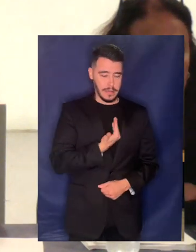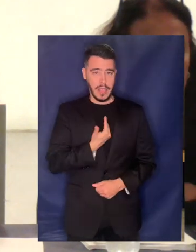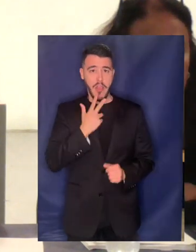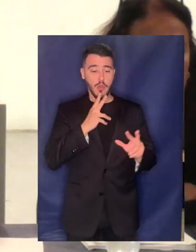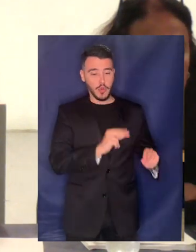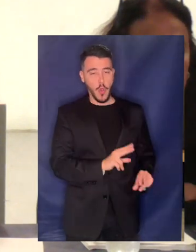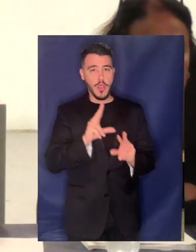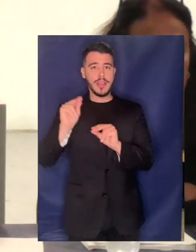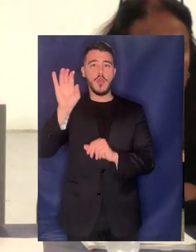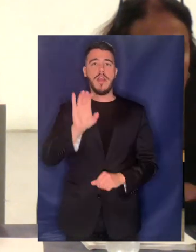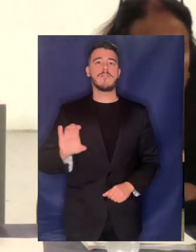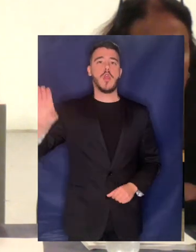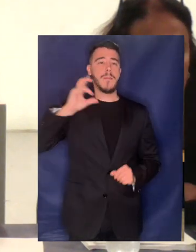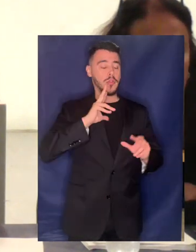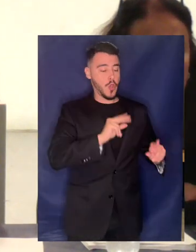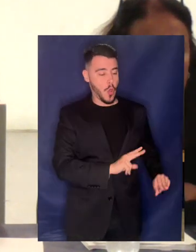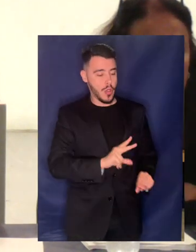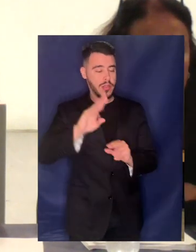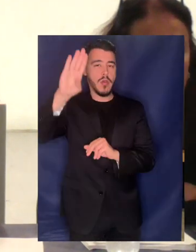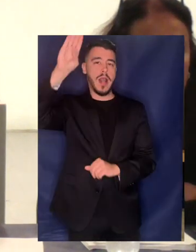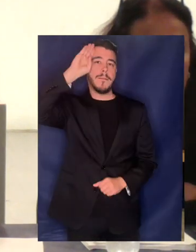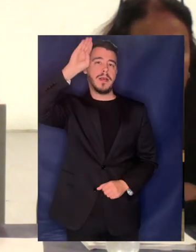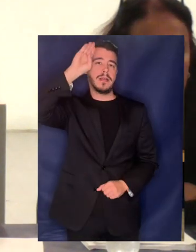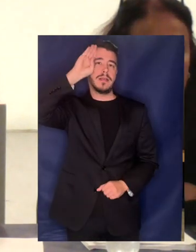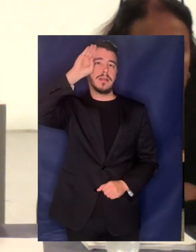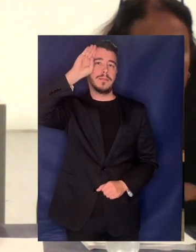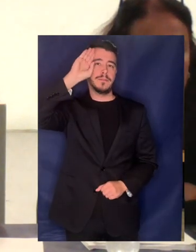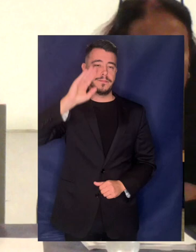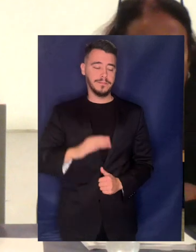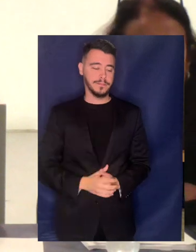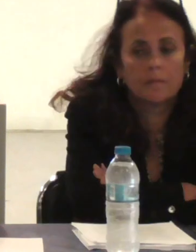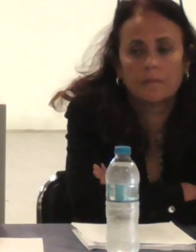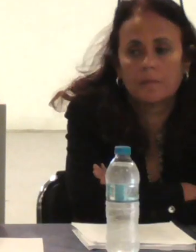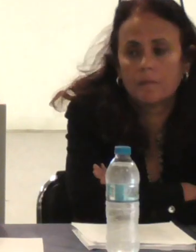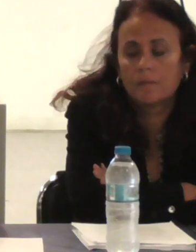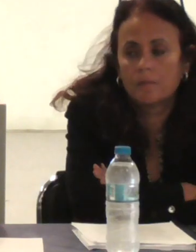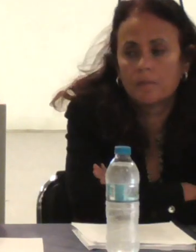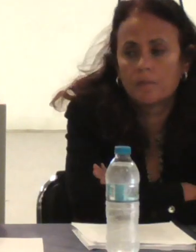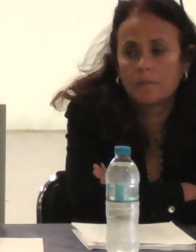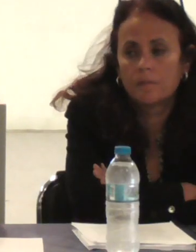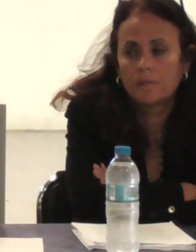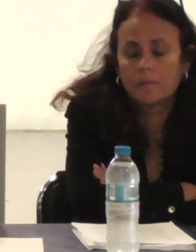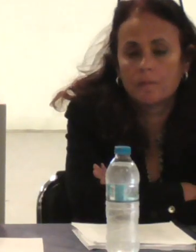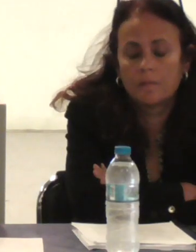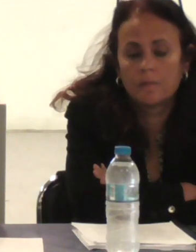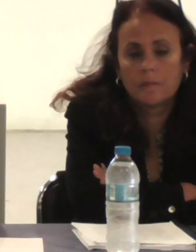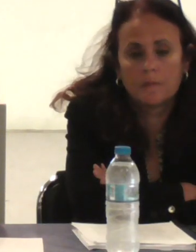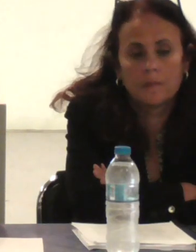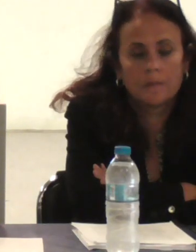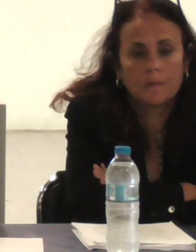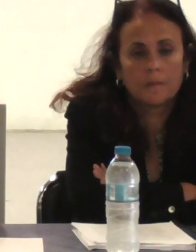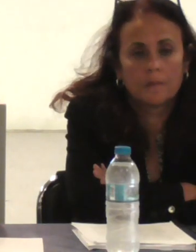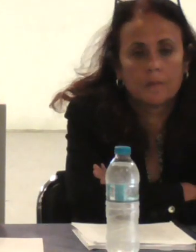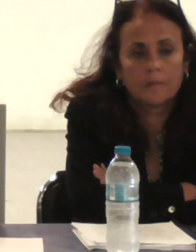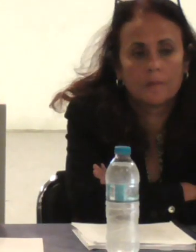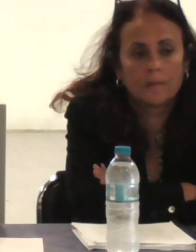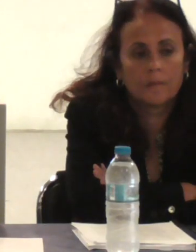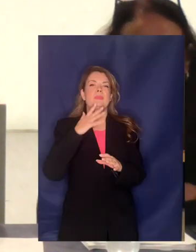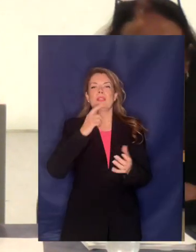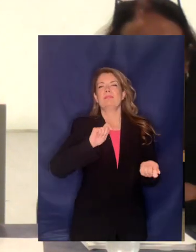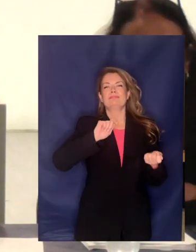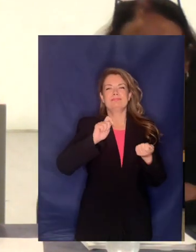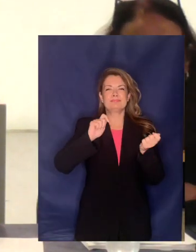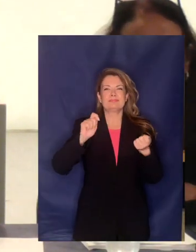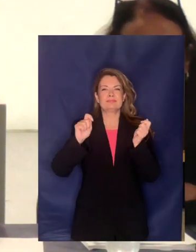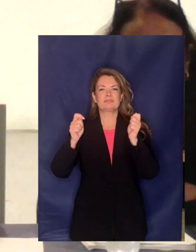Αυτό το είδαμε και ειδικά την τελευταία περίοδο από το 10 και μετά με τις δημοσιονομικές προσαρμογές έγιναν πιο